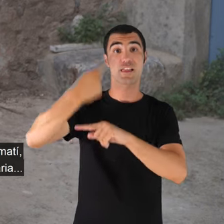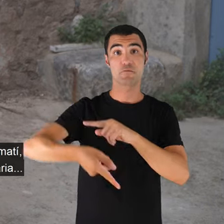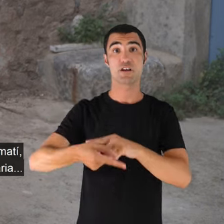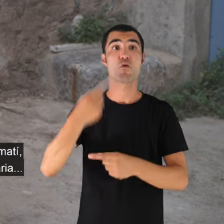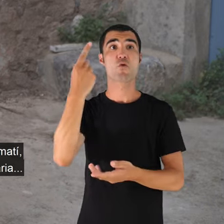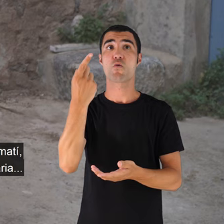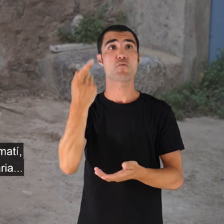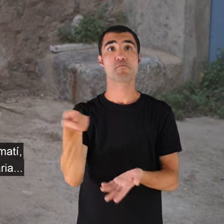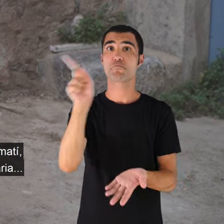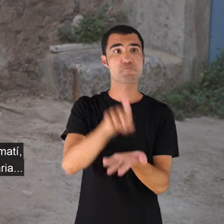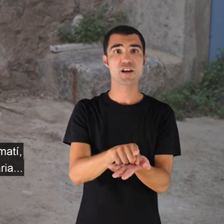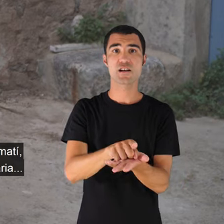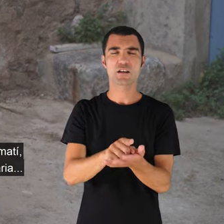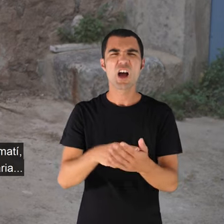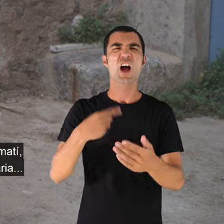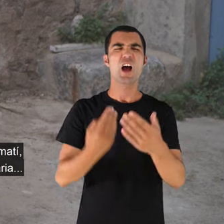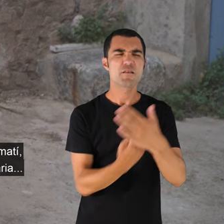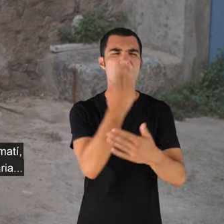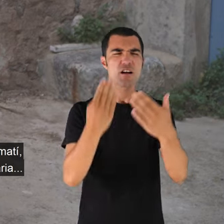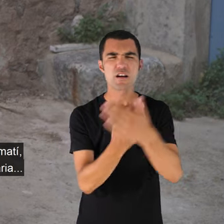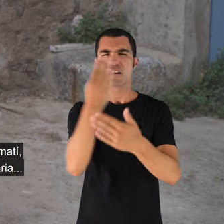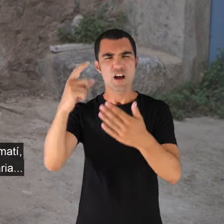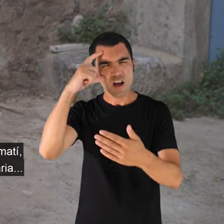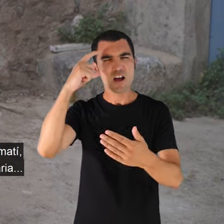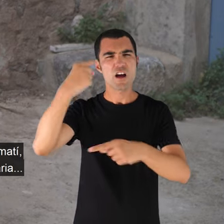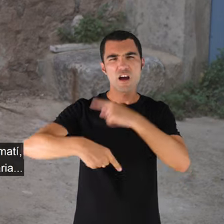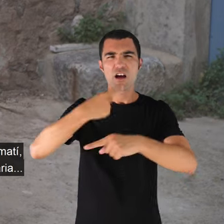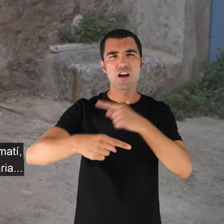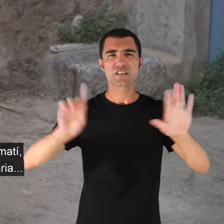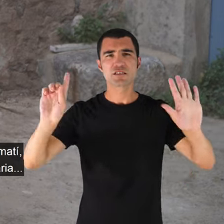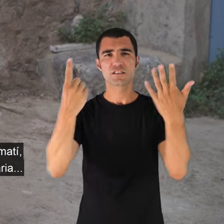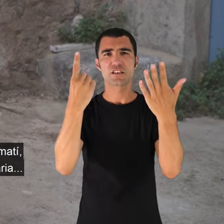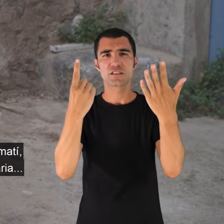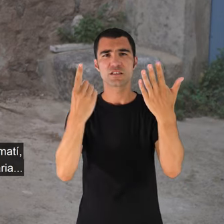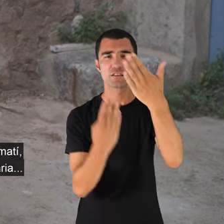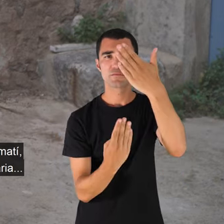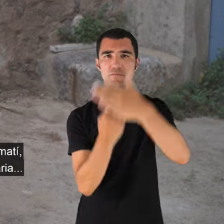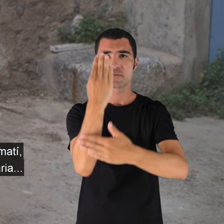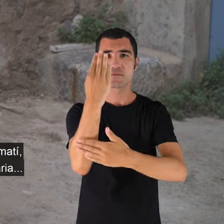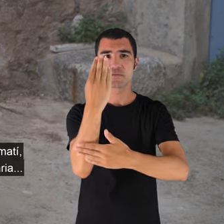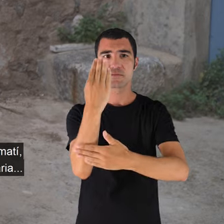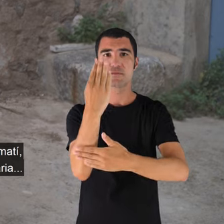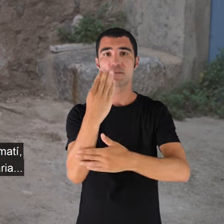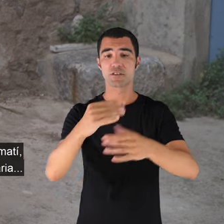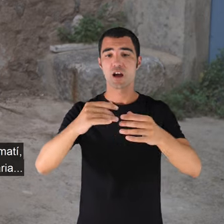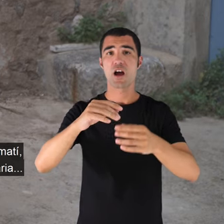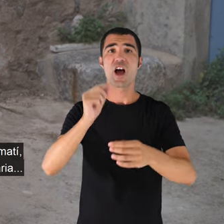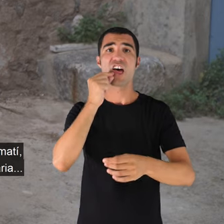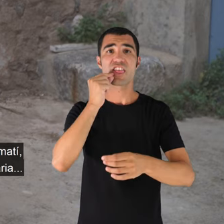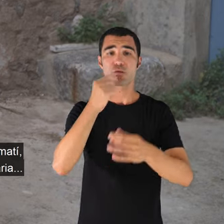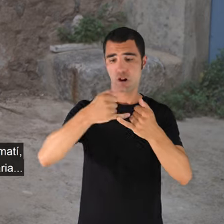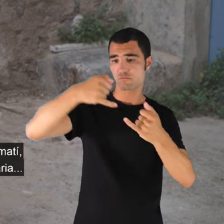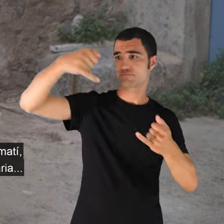cada dematí, d'haver les 6 del dematí, amb una rama d'oliveres. passejava per tot,